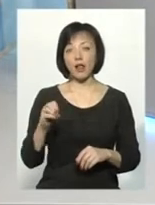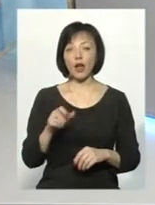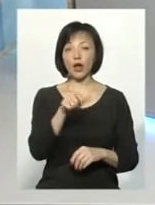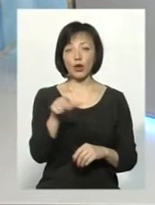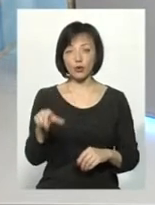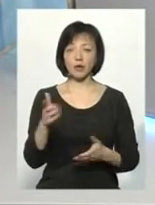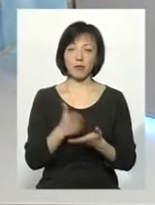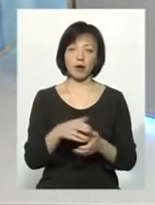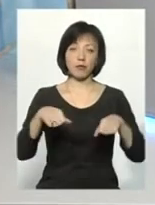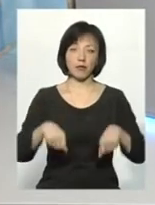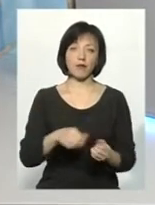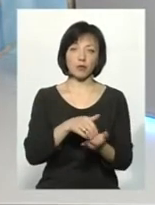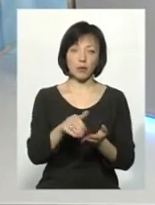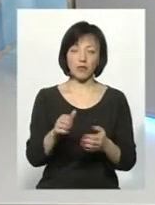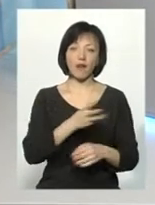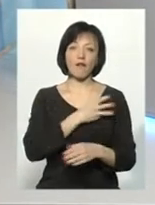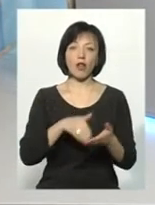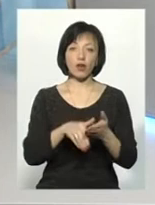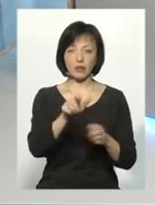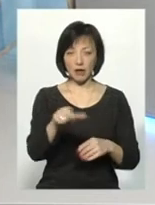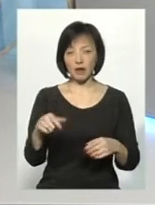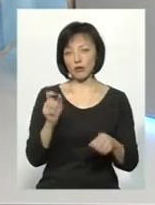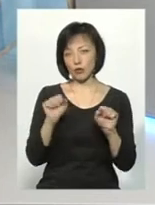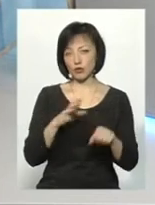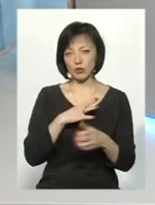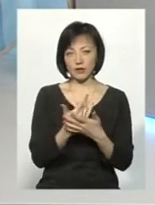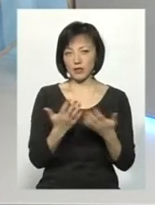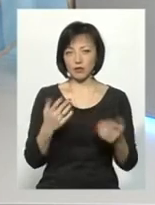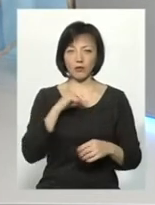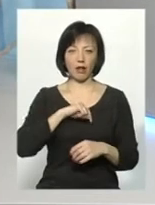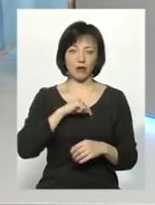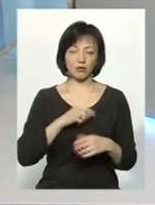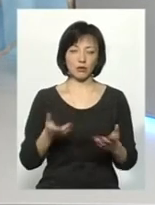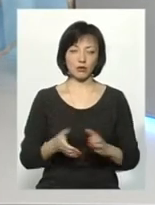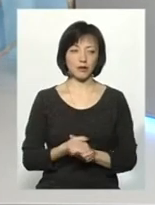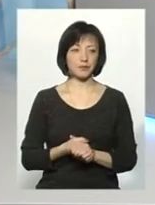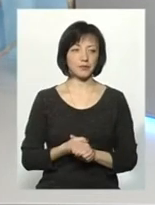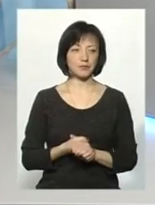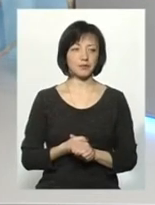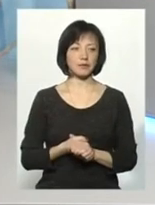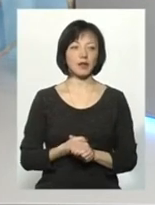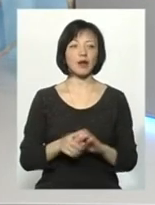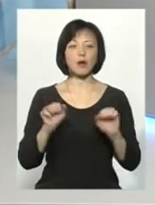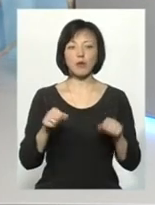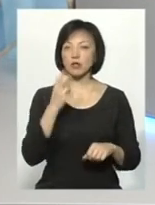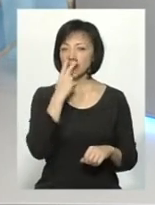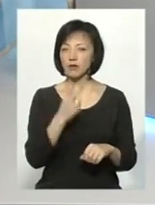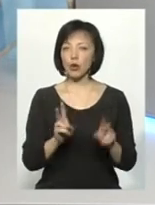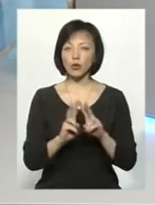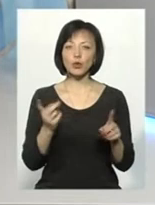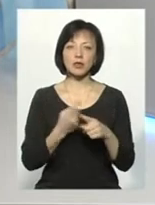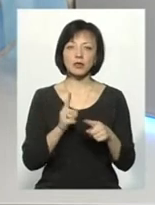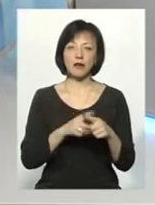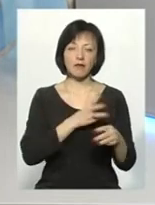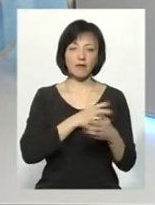мають право відмовитися і тому волонтери також можуть бути в різному настрої. І, звичайно, можна подивитися, хто це за